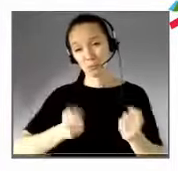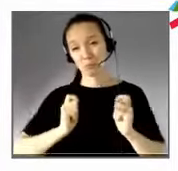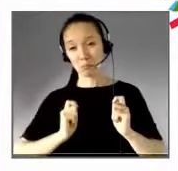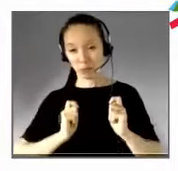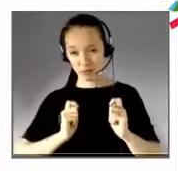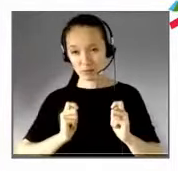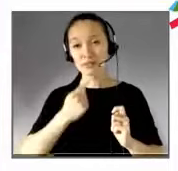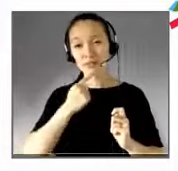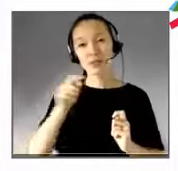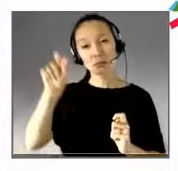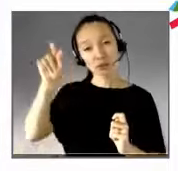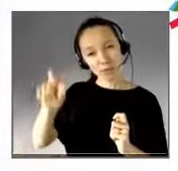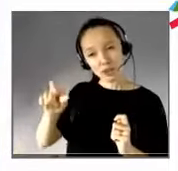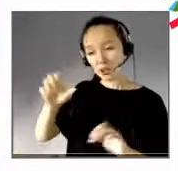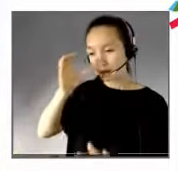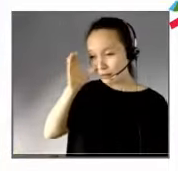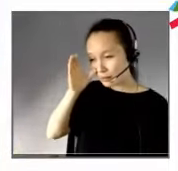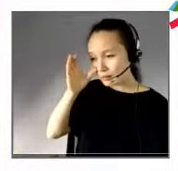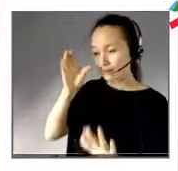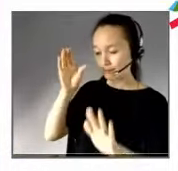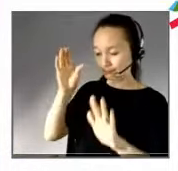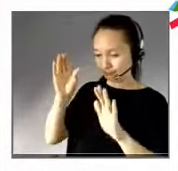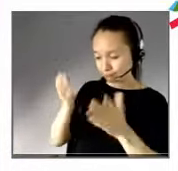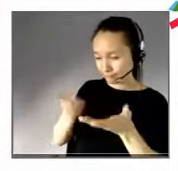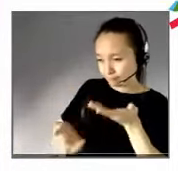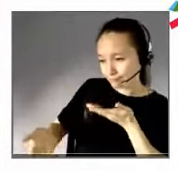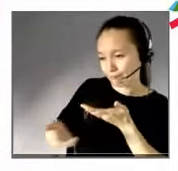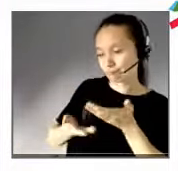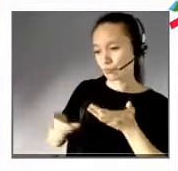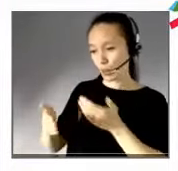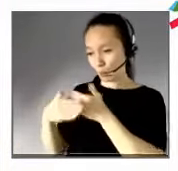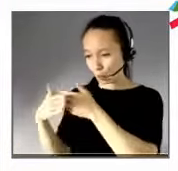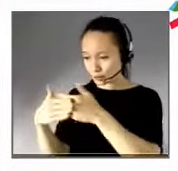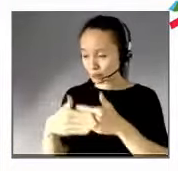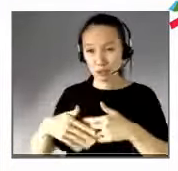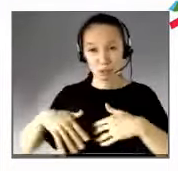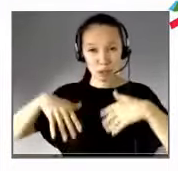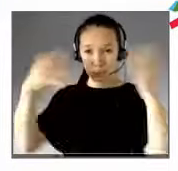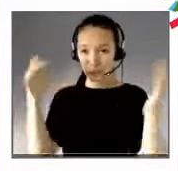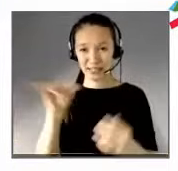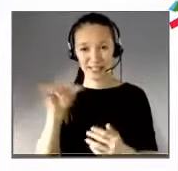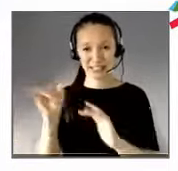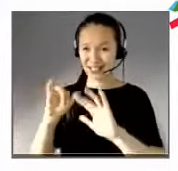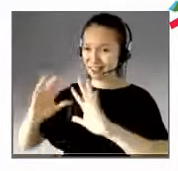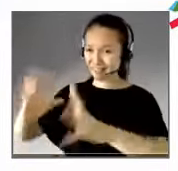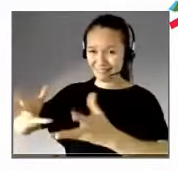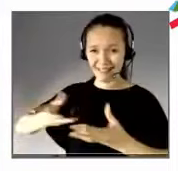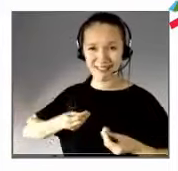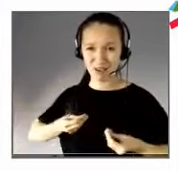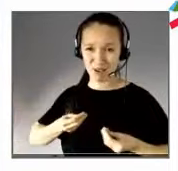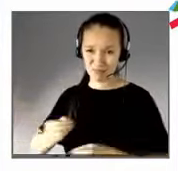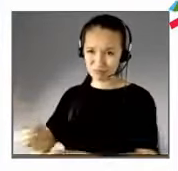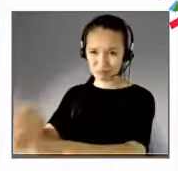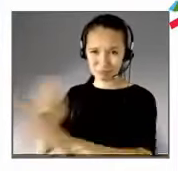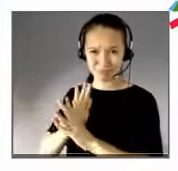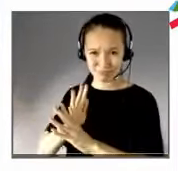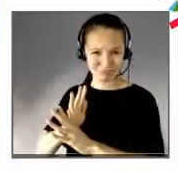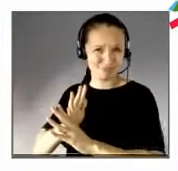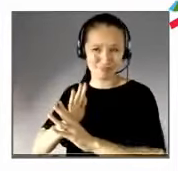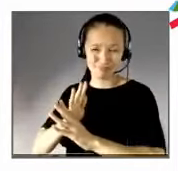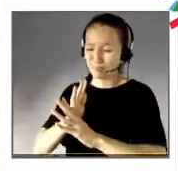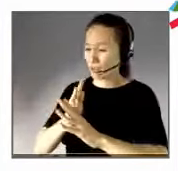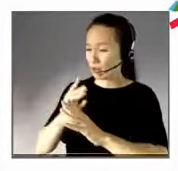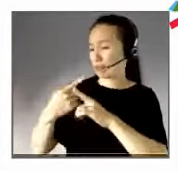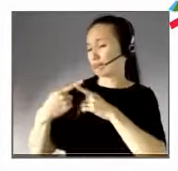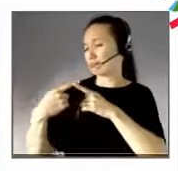proximité. En fait, on accueille tout le monde, on accueille tous les Français, la diversité des Français, des fragilités des